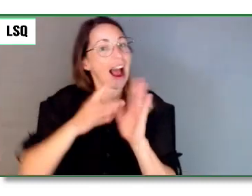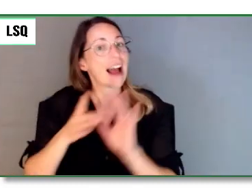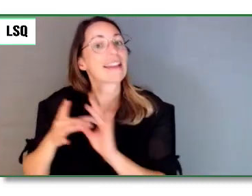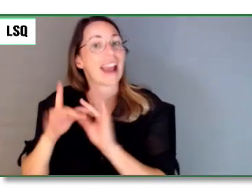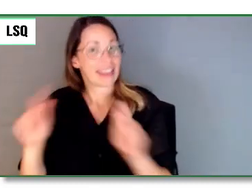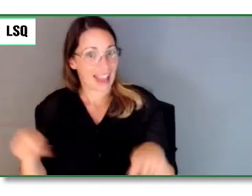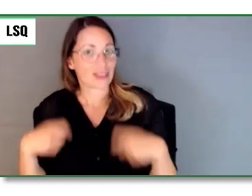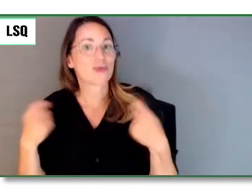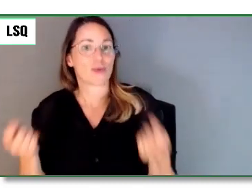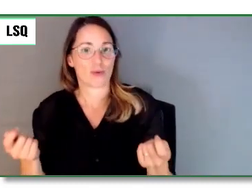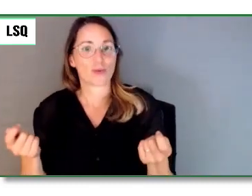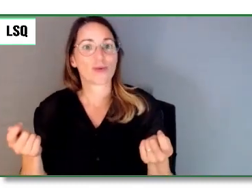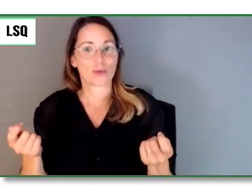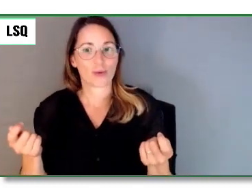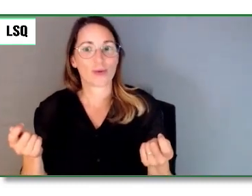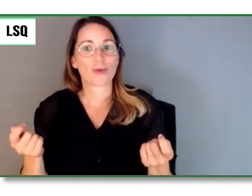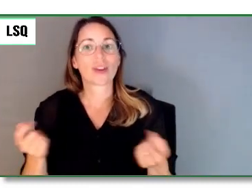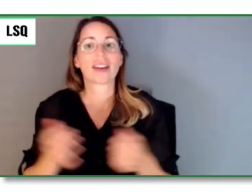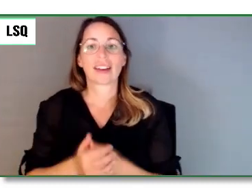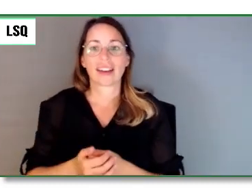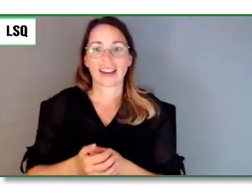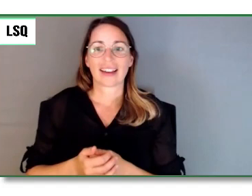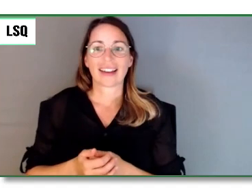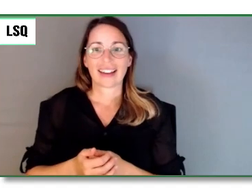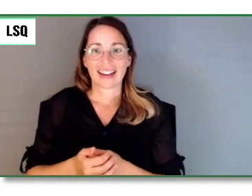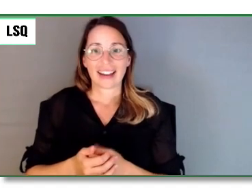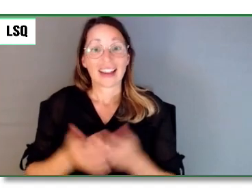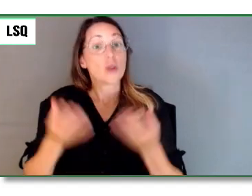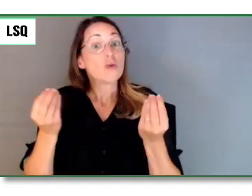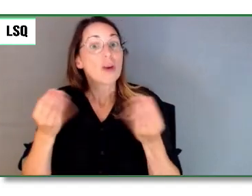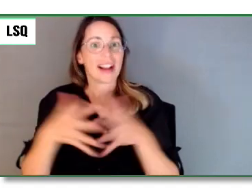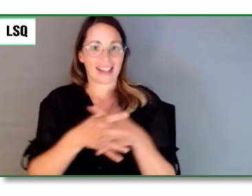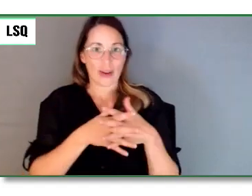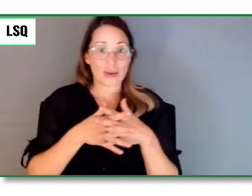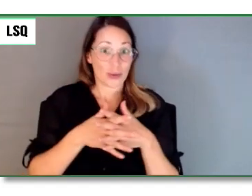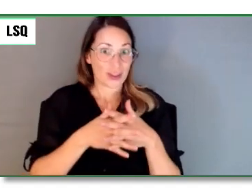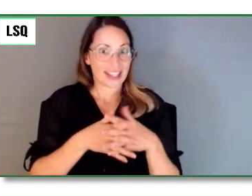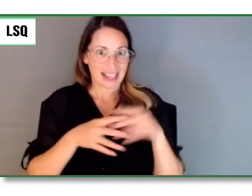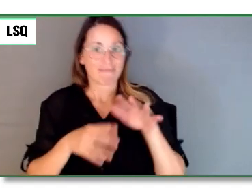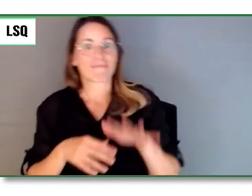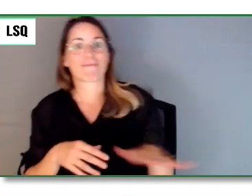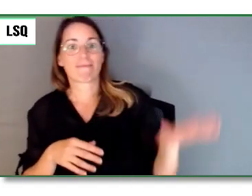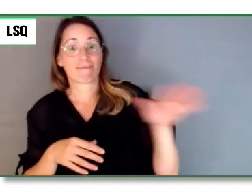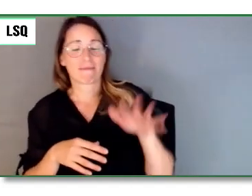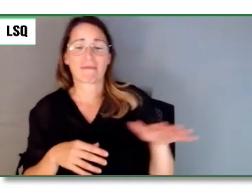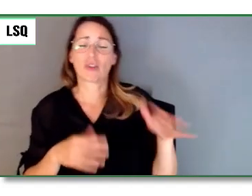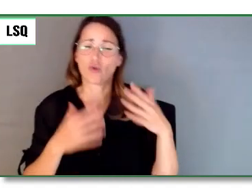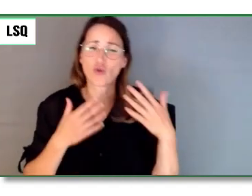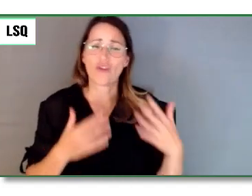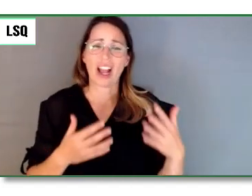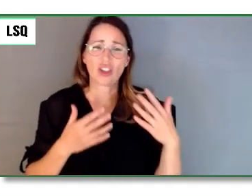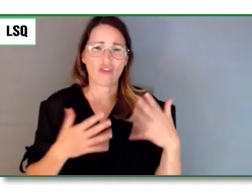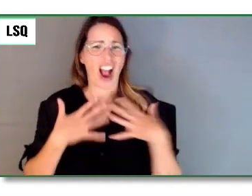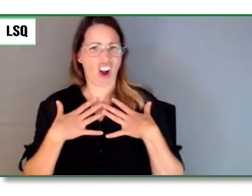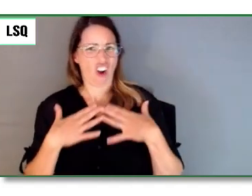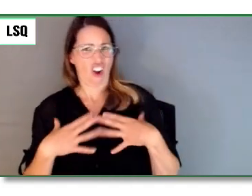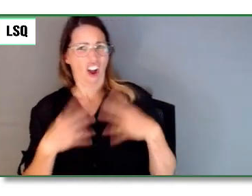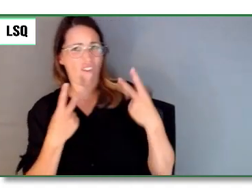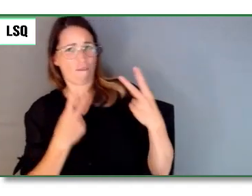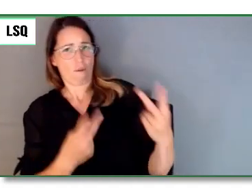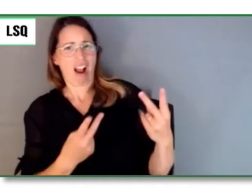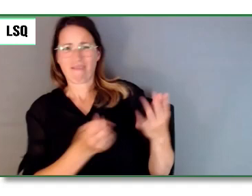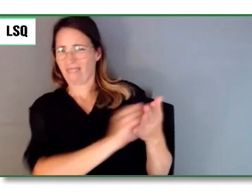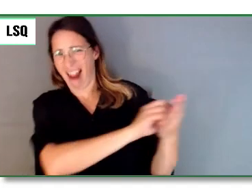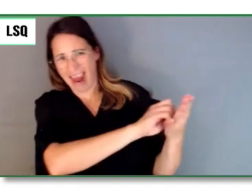le corps, donc, de la littérature, certainement la création littéraire sur la nature, en raison, donc,